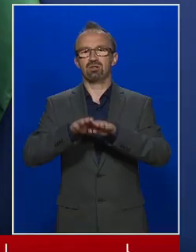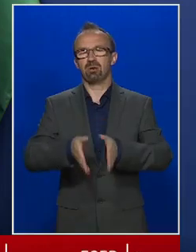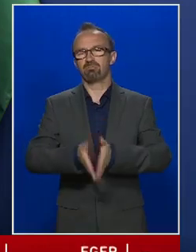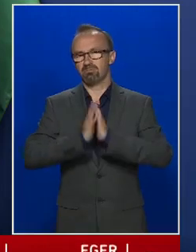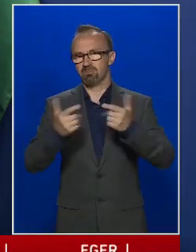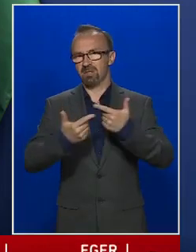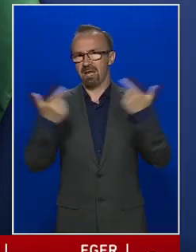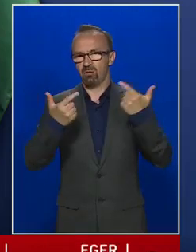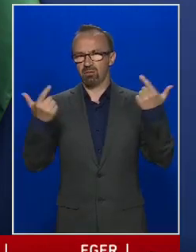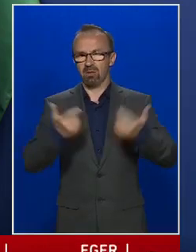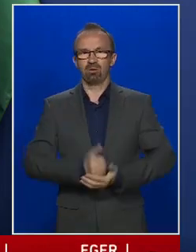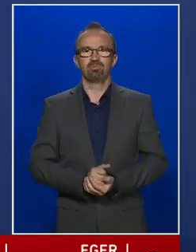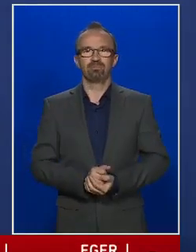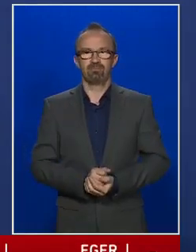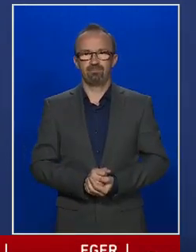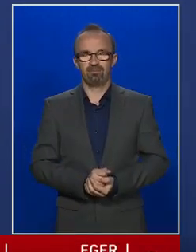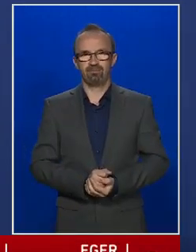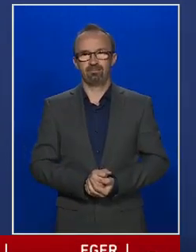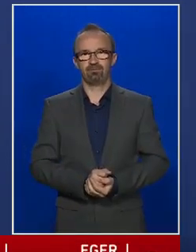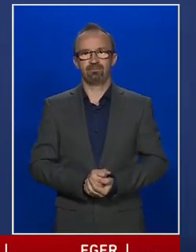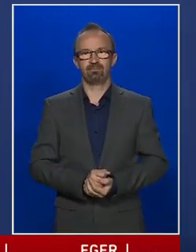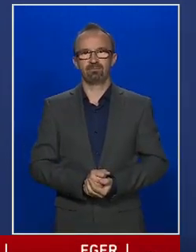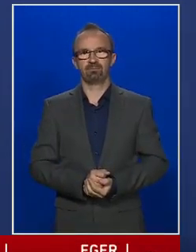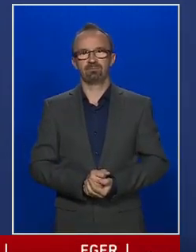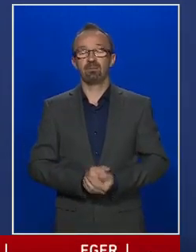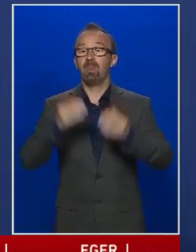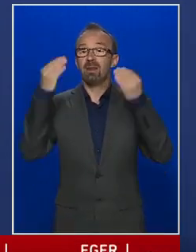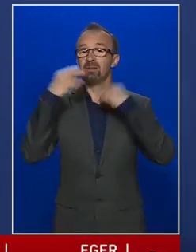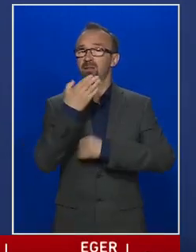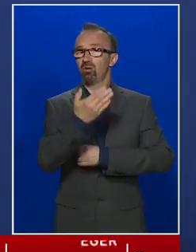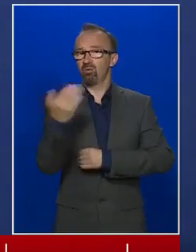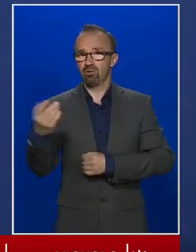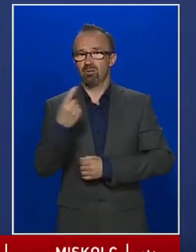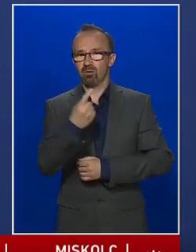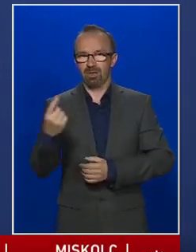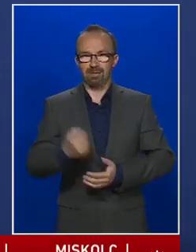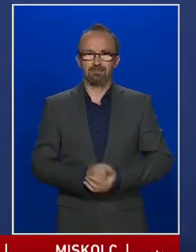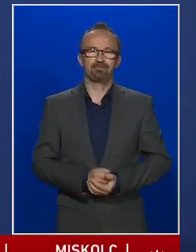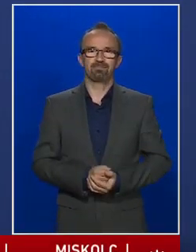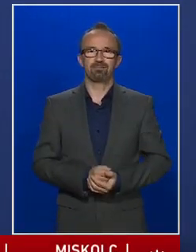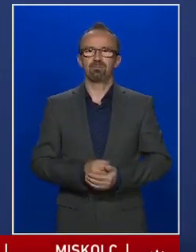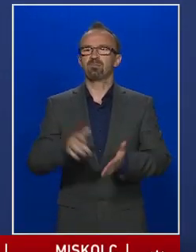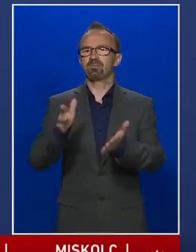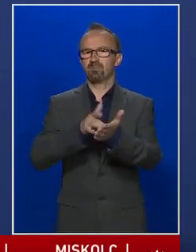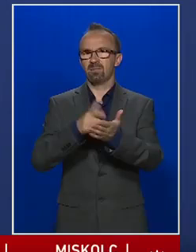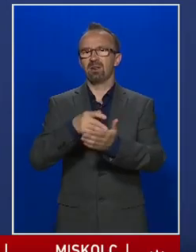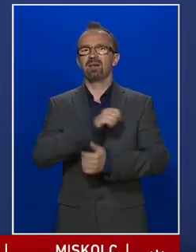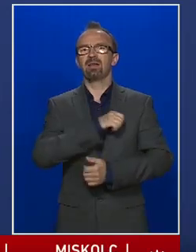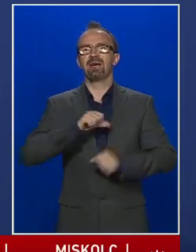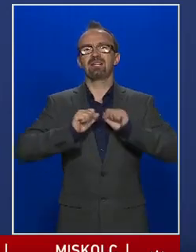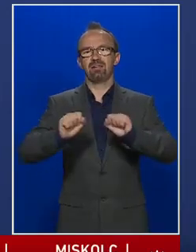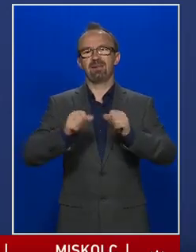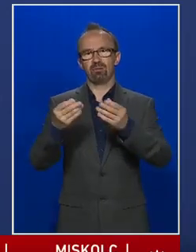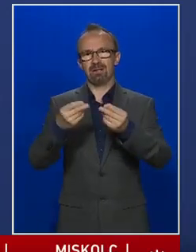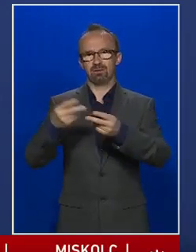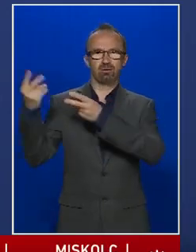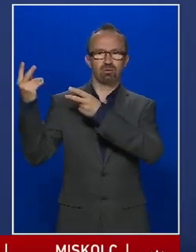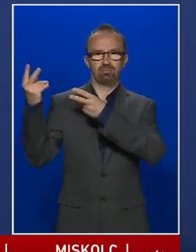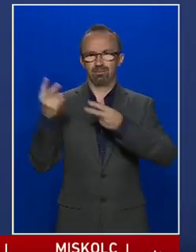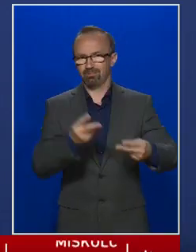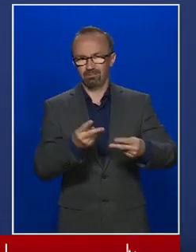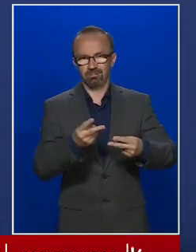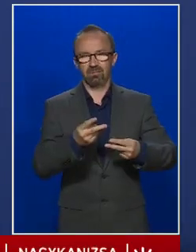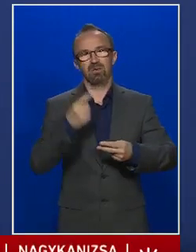tartsa meg tájékoztatóját! Tisztelettel üdvözlöm Önöket! Ismételten egyéni védőfelszereléseknek az